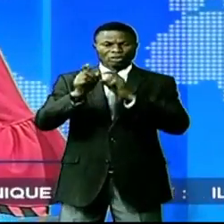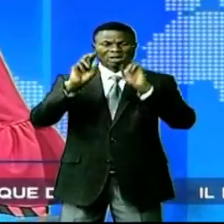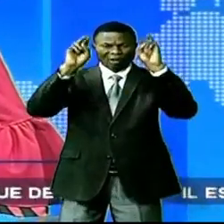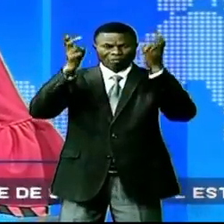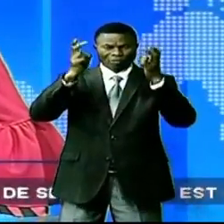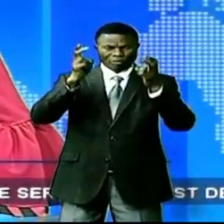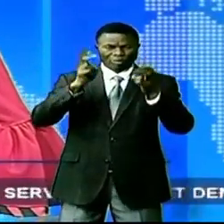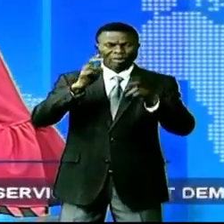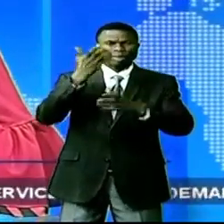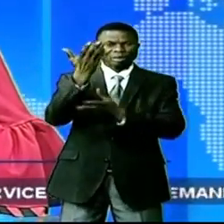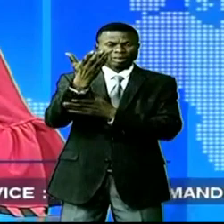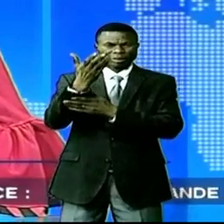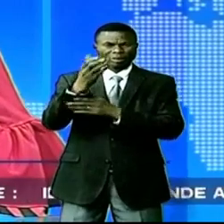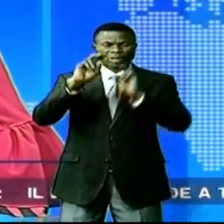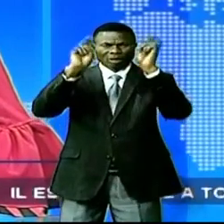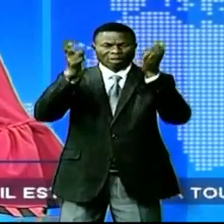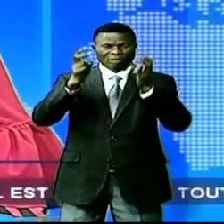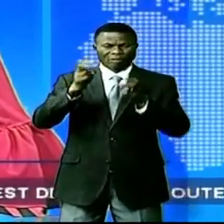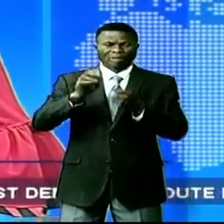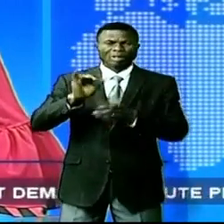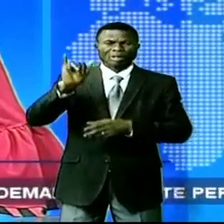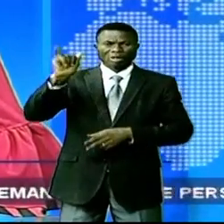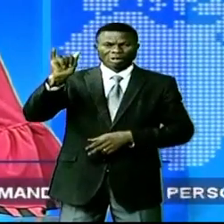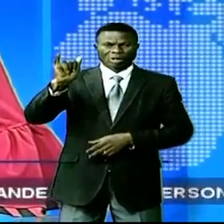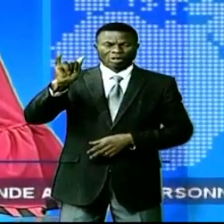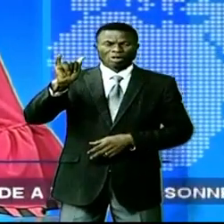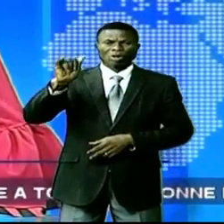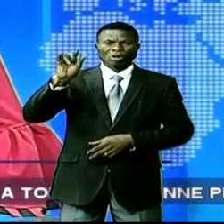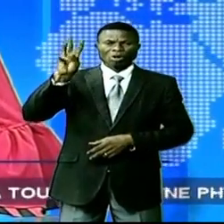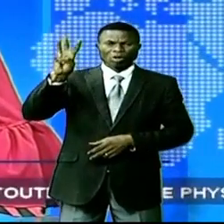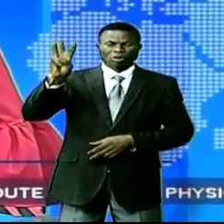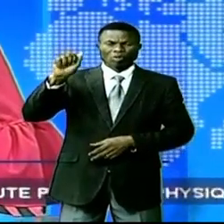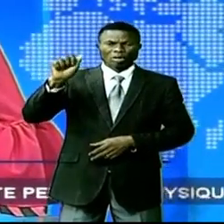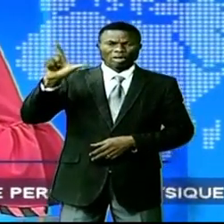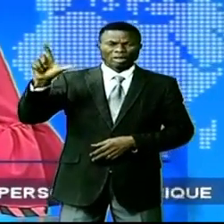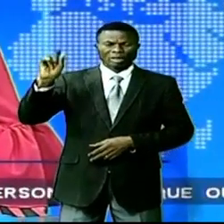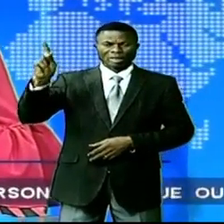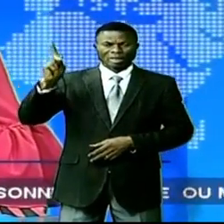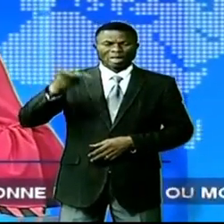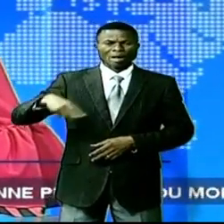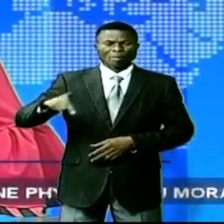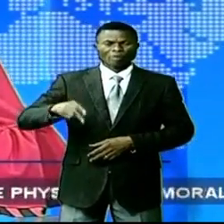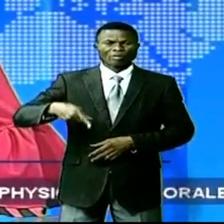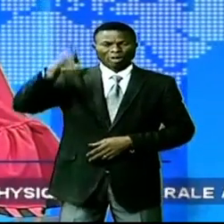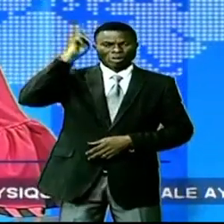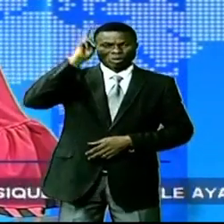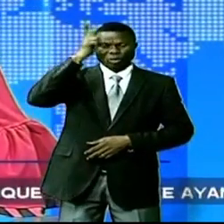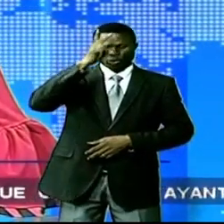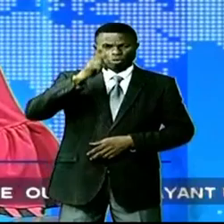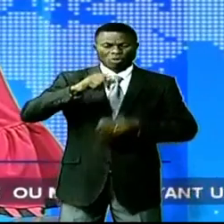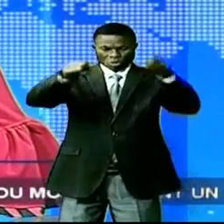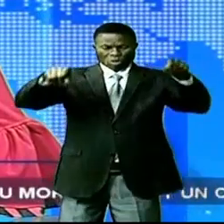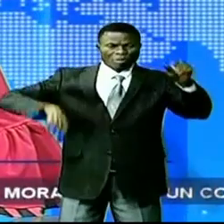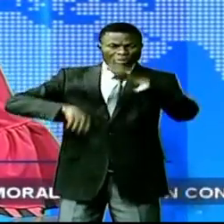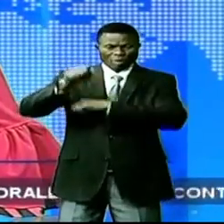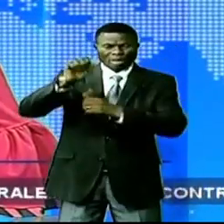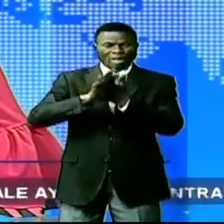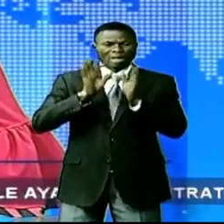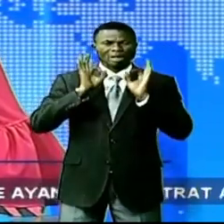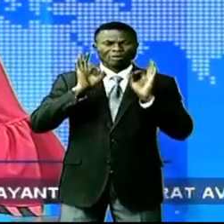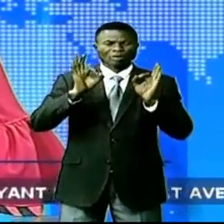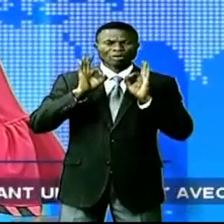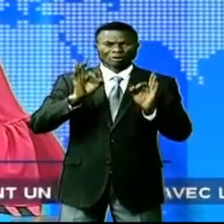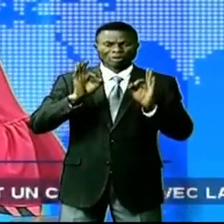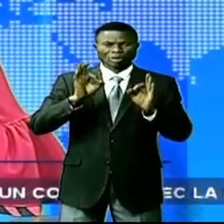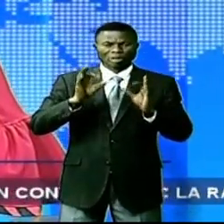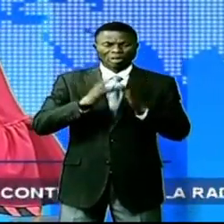invitée dans la commune de Chitourou à Likasi, province du Haut-Katanga, où le stade municipal fera bientôt peau neuf avec même